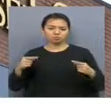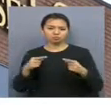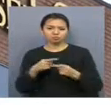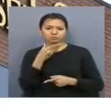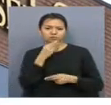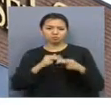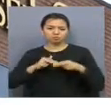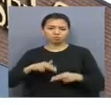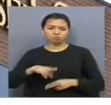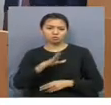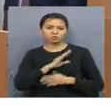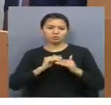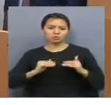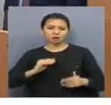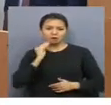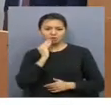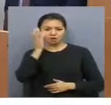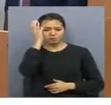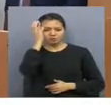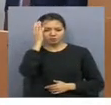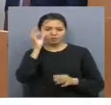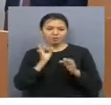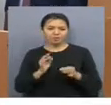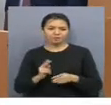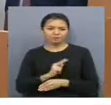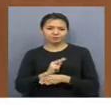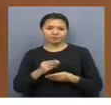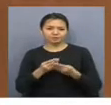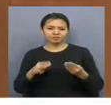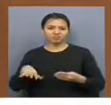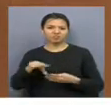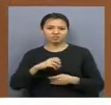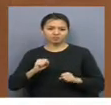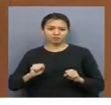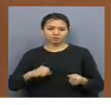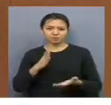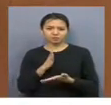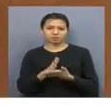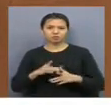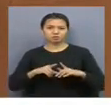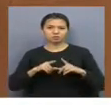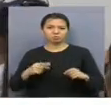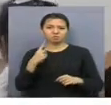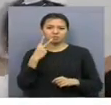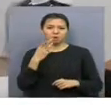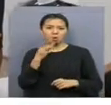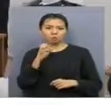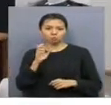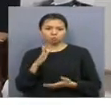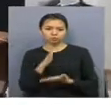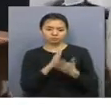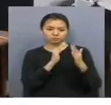бойгөтерді. Балаларды сапалы білім, саналы тәрбе мен қамтуға барлық мүмкіндік бар. Мектеб ғимараты екі корпустан тұрат.